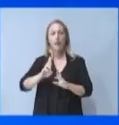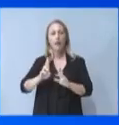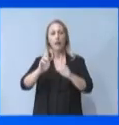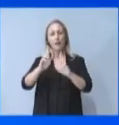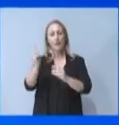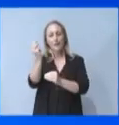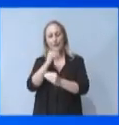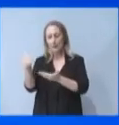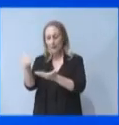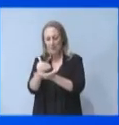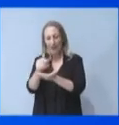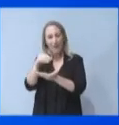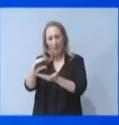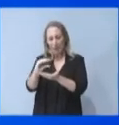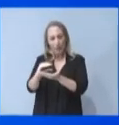βελτίωσής του.